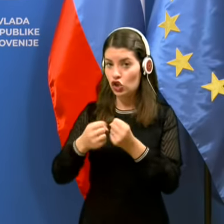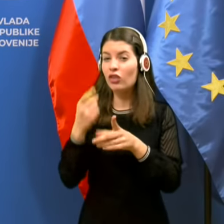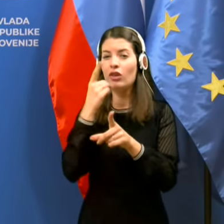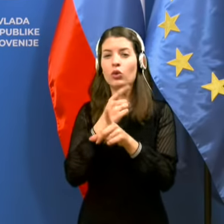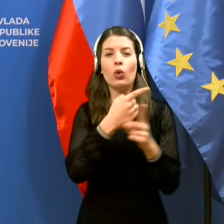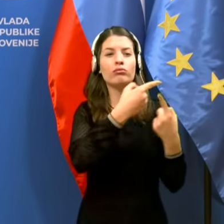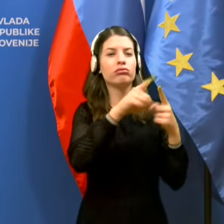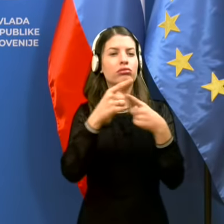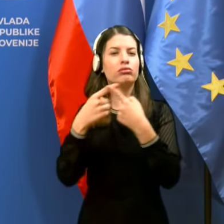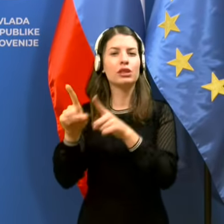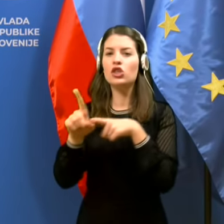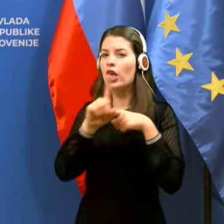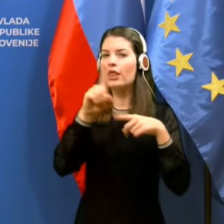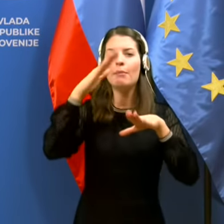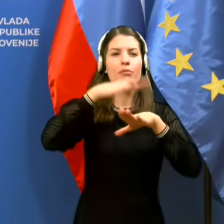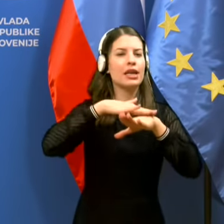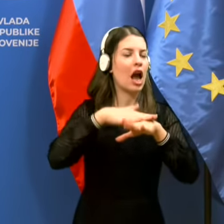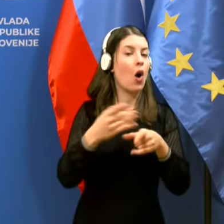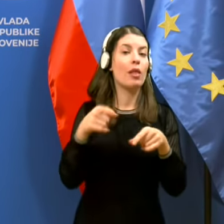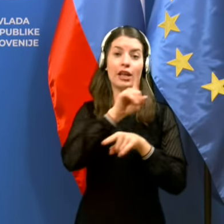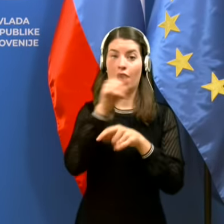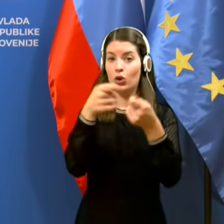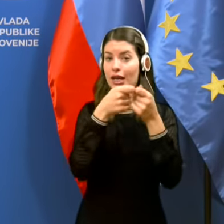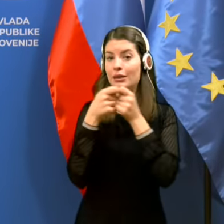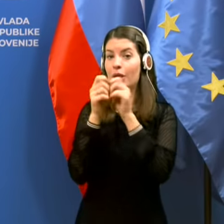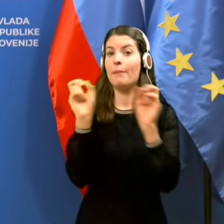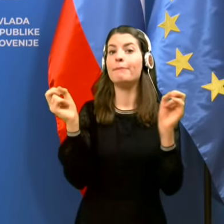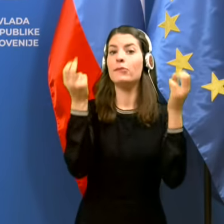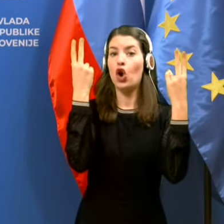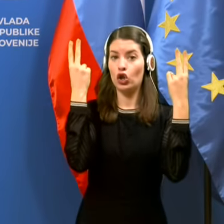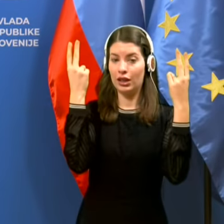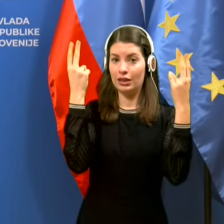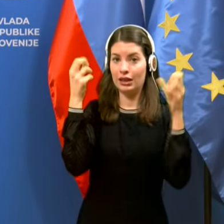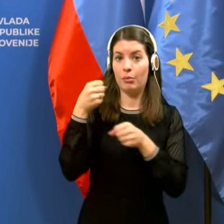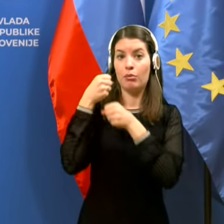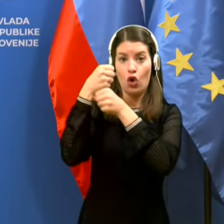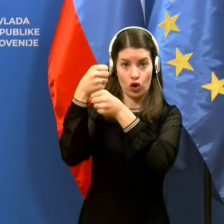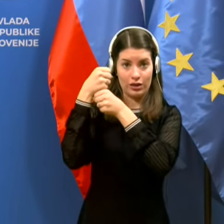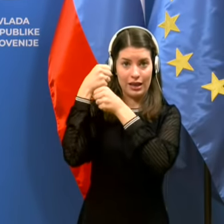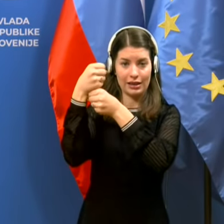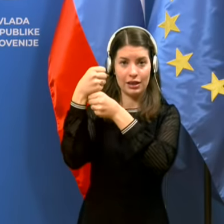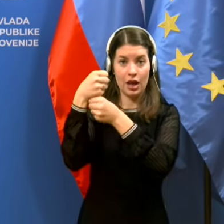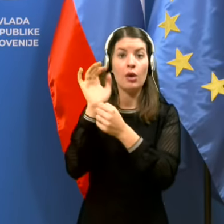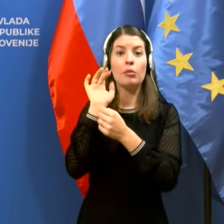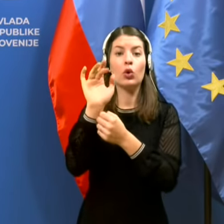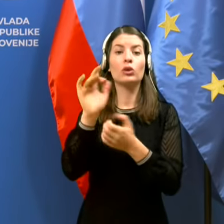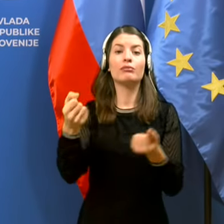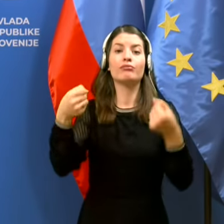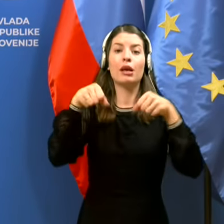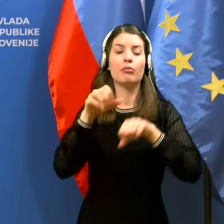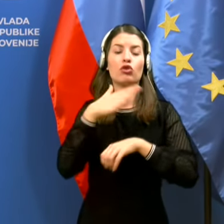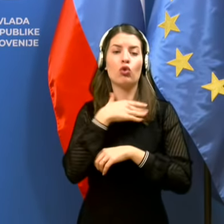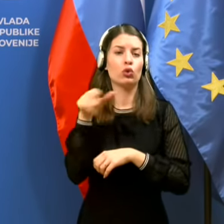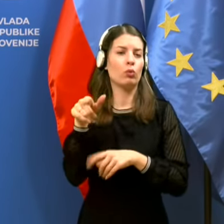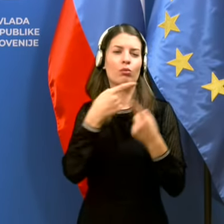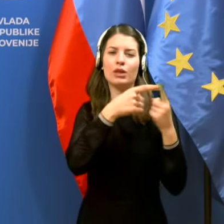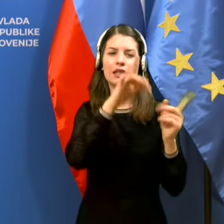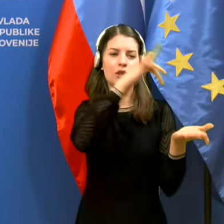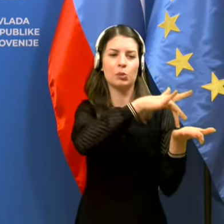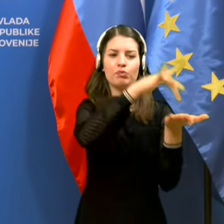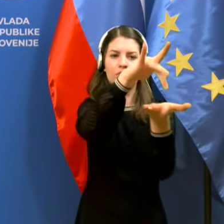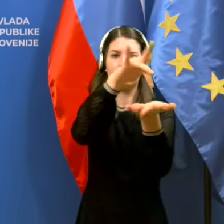različnih neprijavljenih in neorganiziranih protestov proti zaprti šol, ki so potekali v več krajev po Sloveniji.